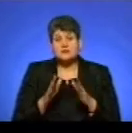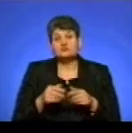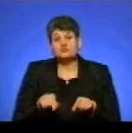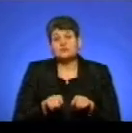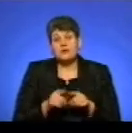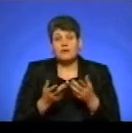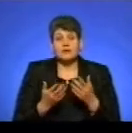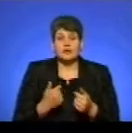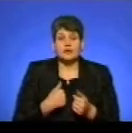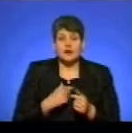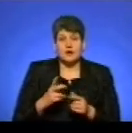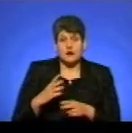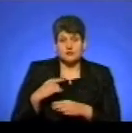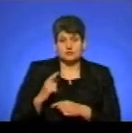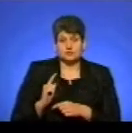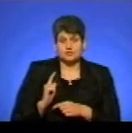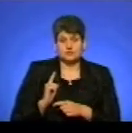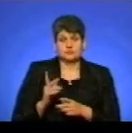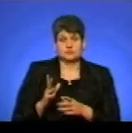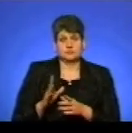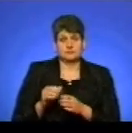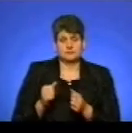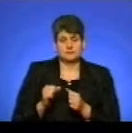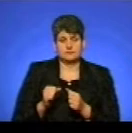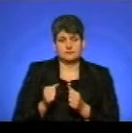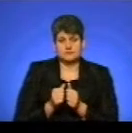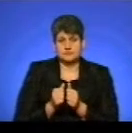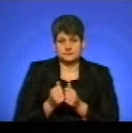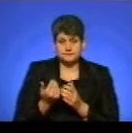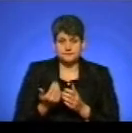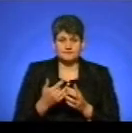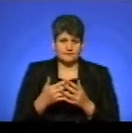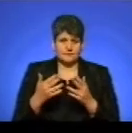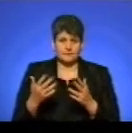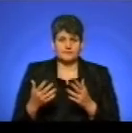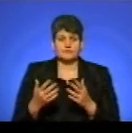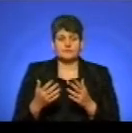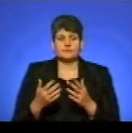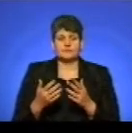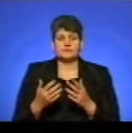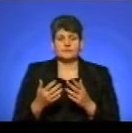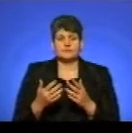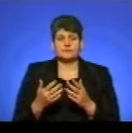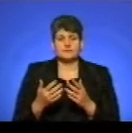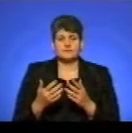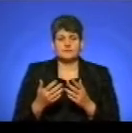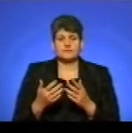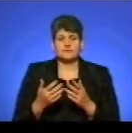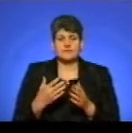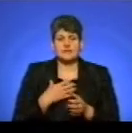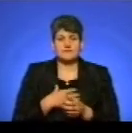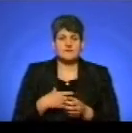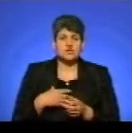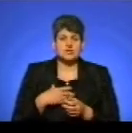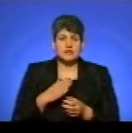але ти тут, я з тобою, я поруч, я не... Ось, але, ну, важливо